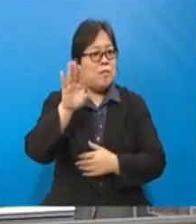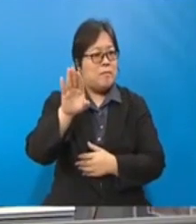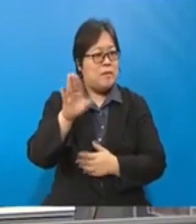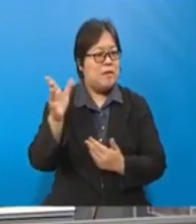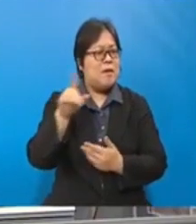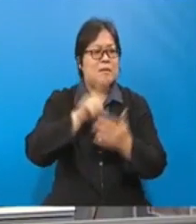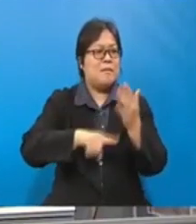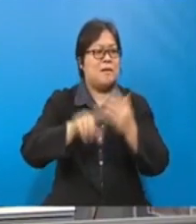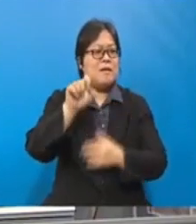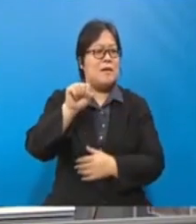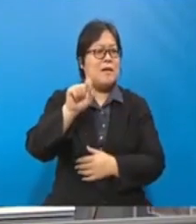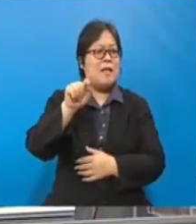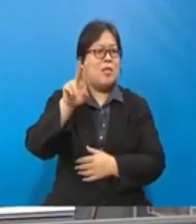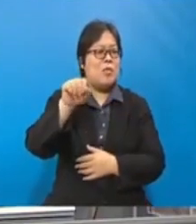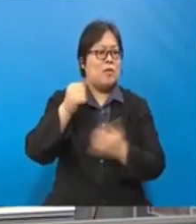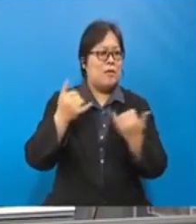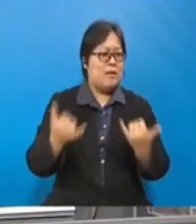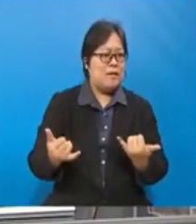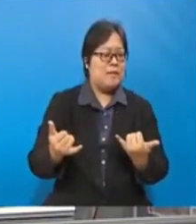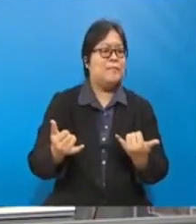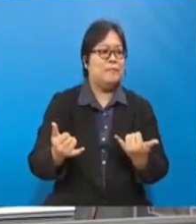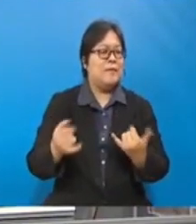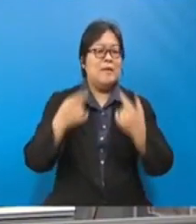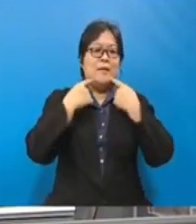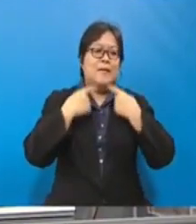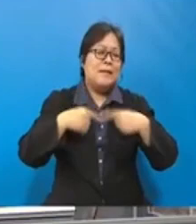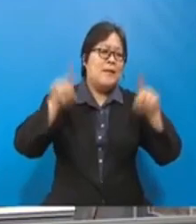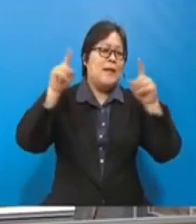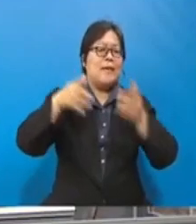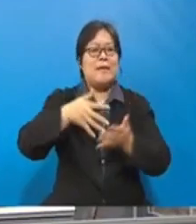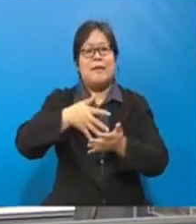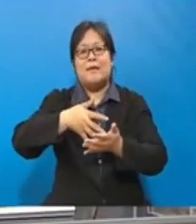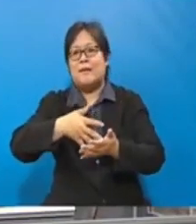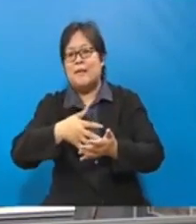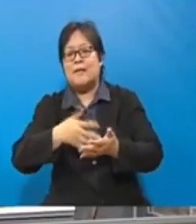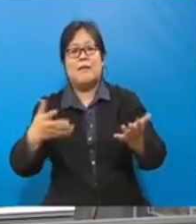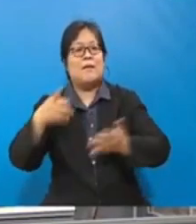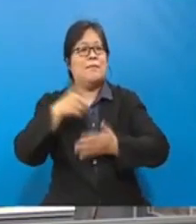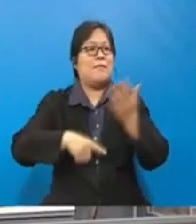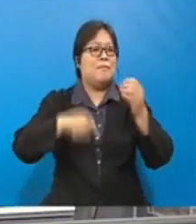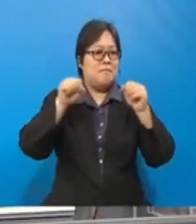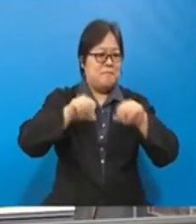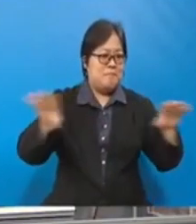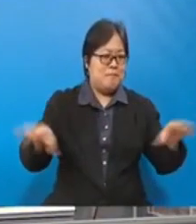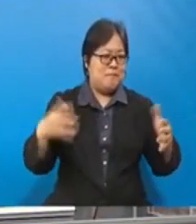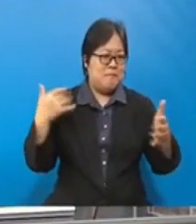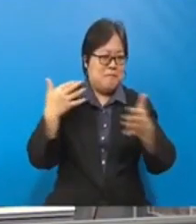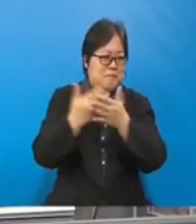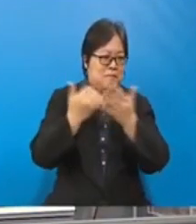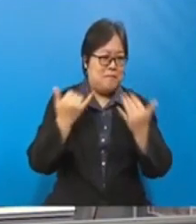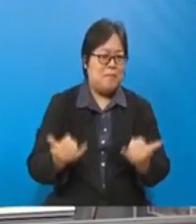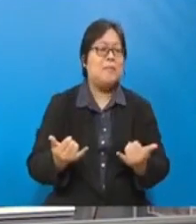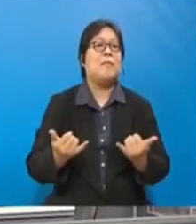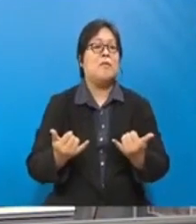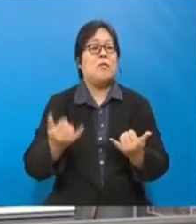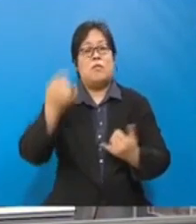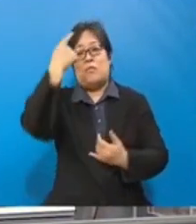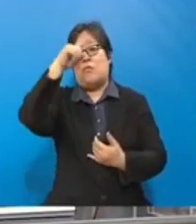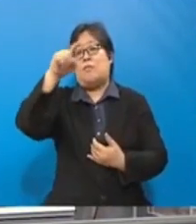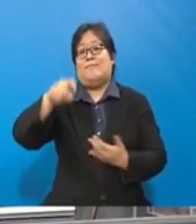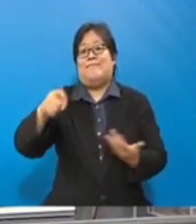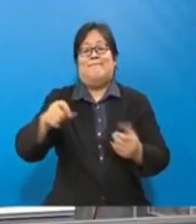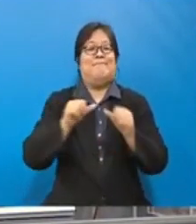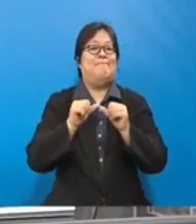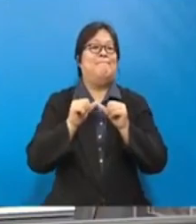tentang status terkini, kejayaan ataupun kelemahan dan apa yang dapat kita lakukan sehinggalah hari ini untuk memastikan